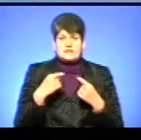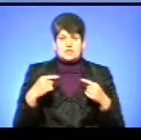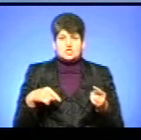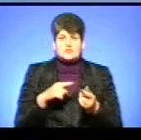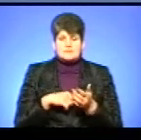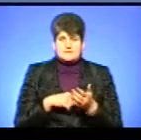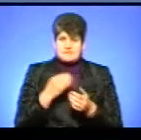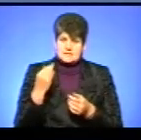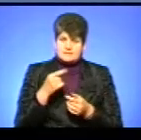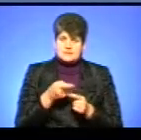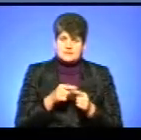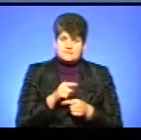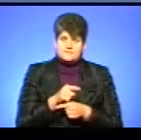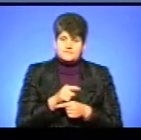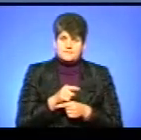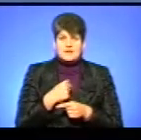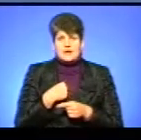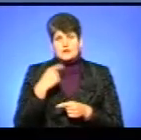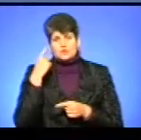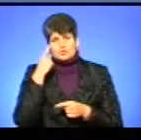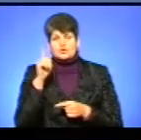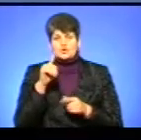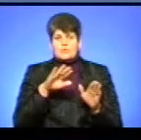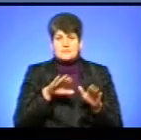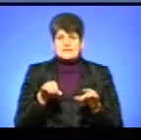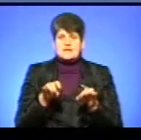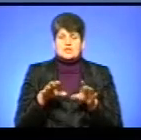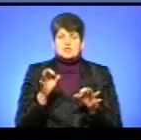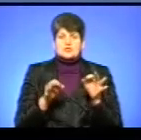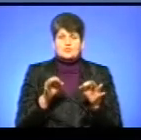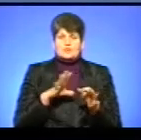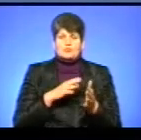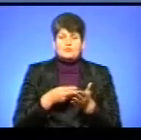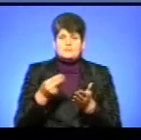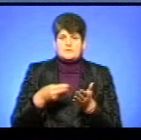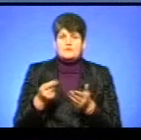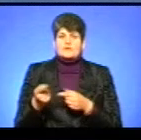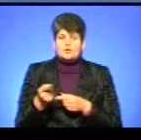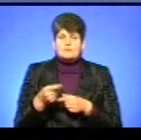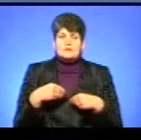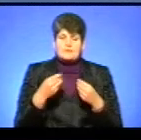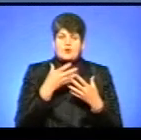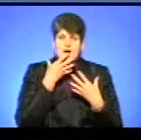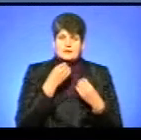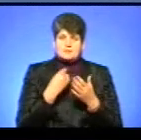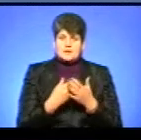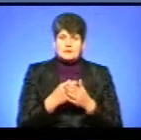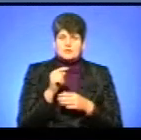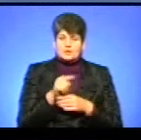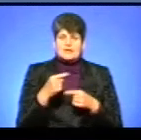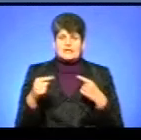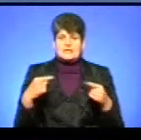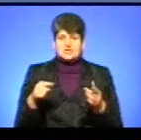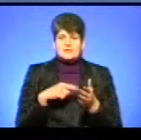цікавилися таким? Я думаю, що після рішення суду, яке було ухвалено в Тернополі, ми дамо гарний приклад того, як іншим